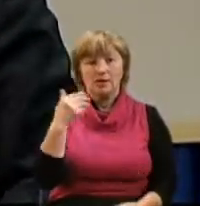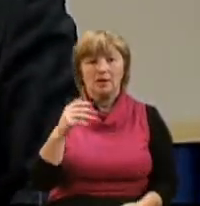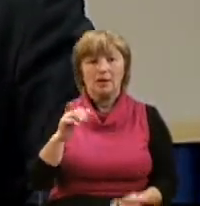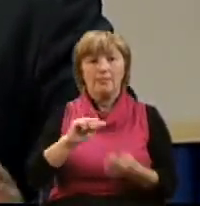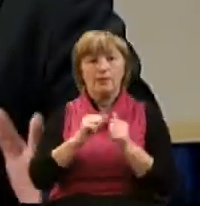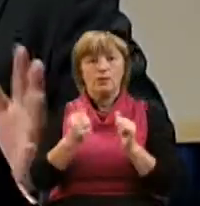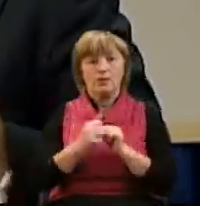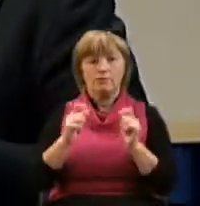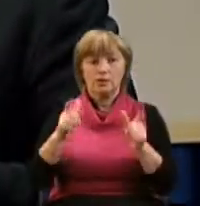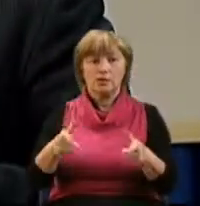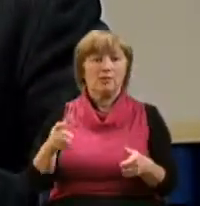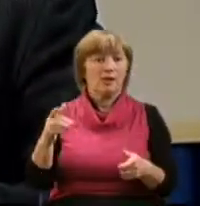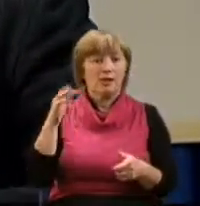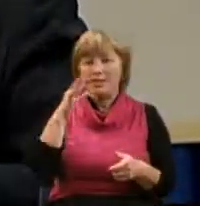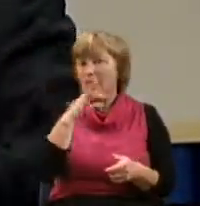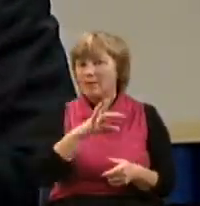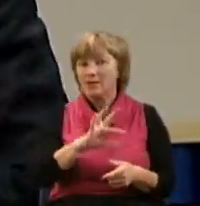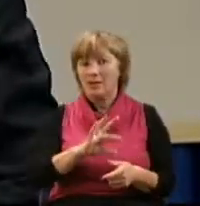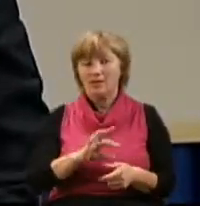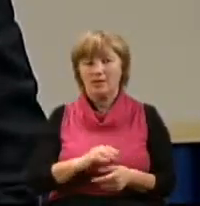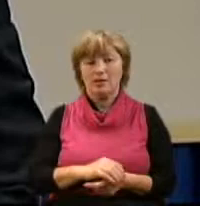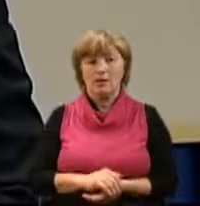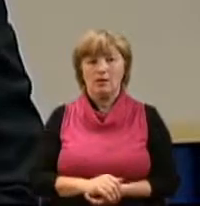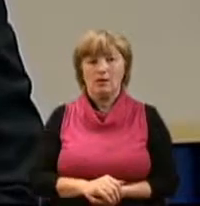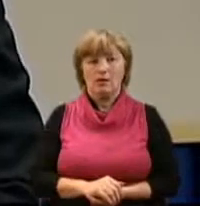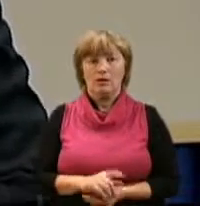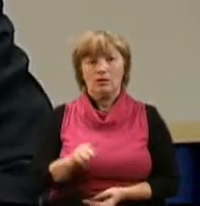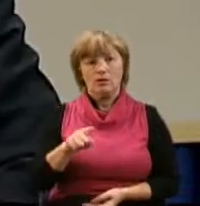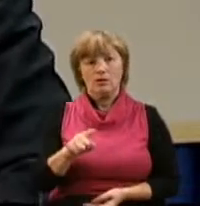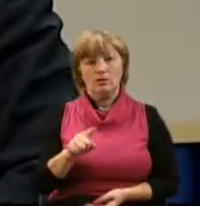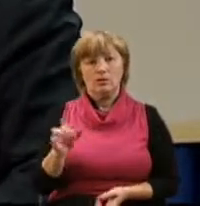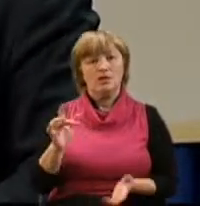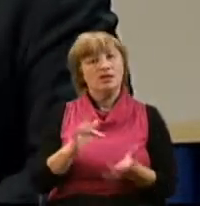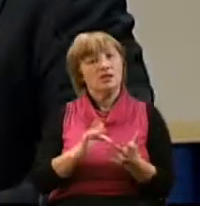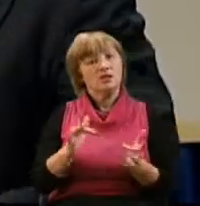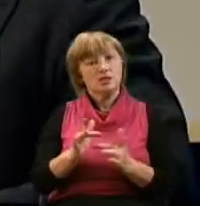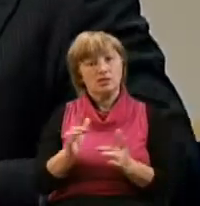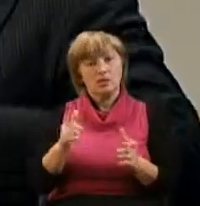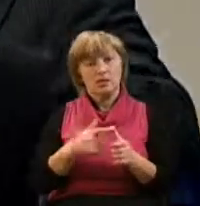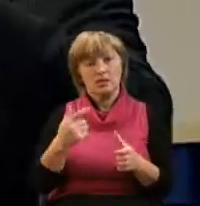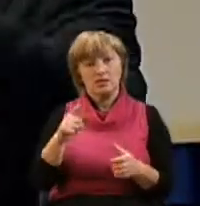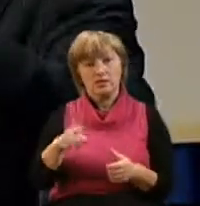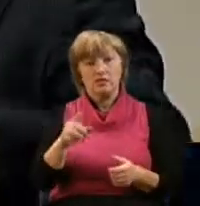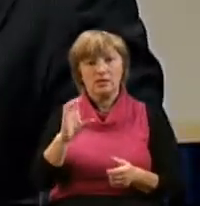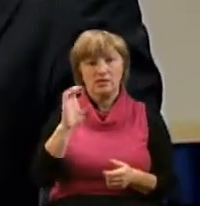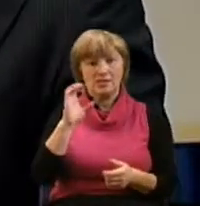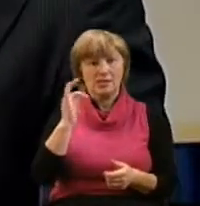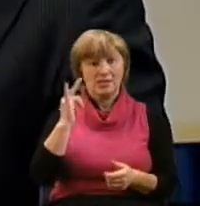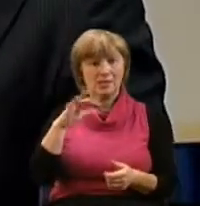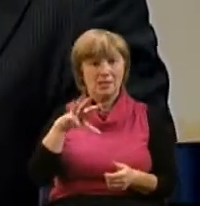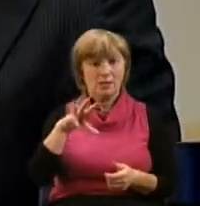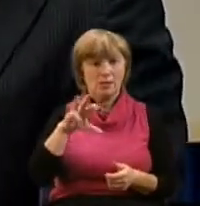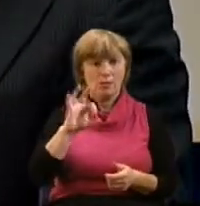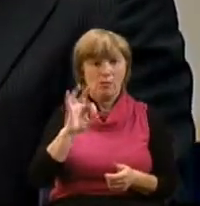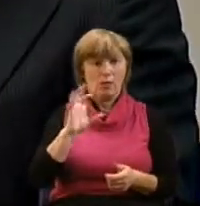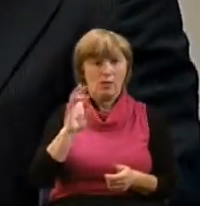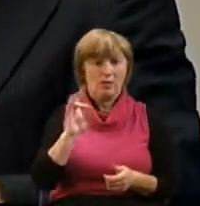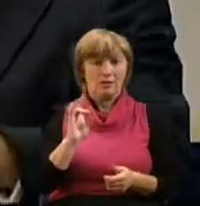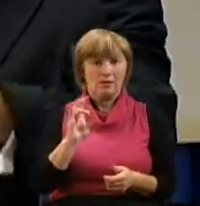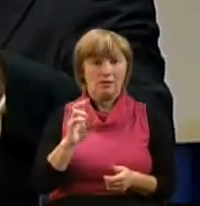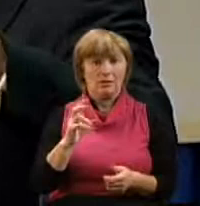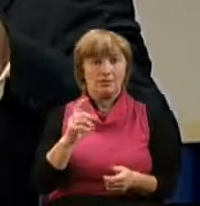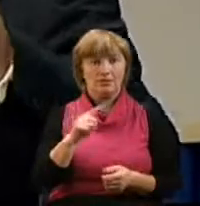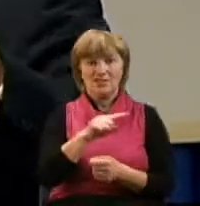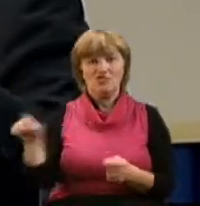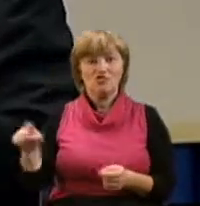Петр поступал неправильно, неверно, то Иисус называл его Симон. Таким образом